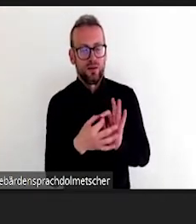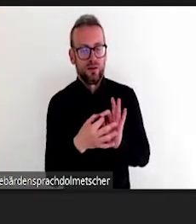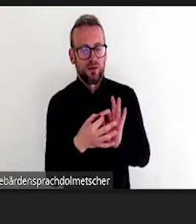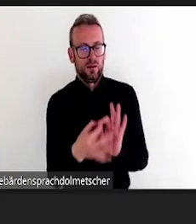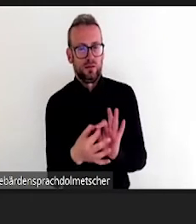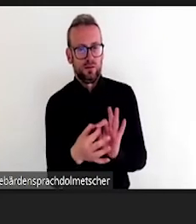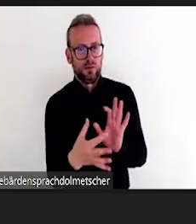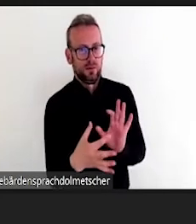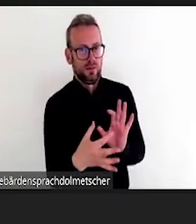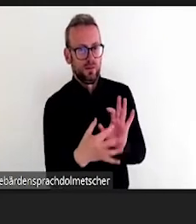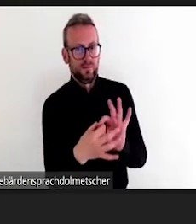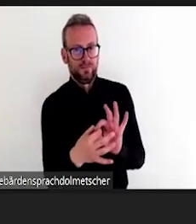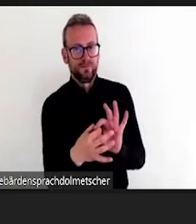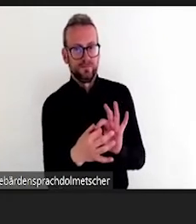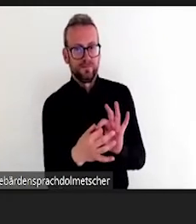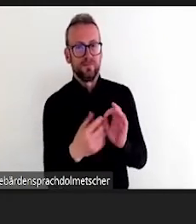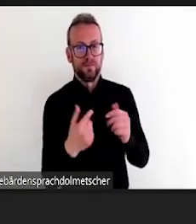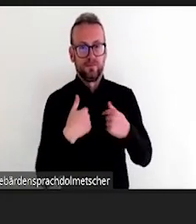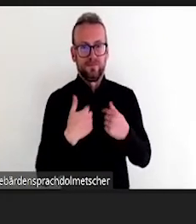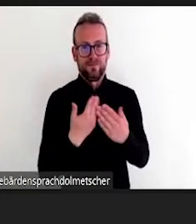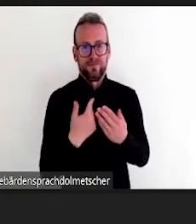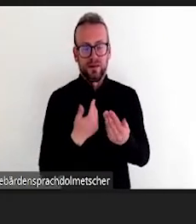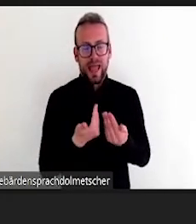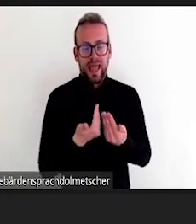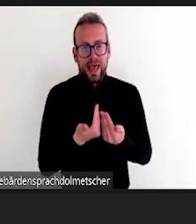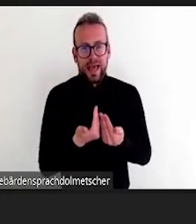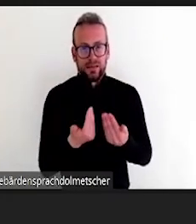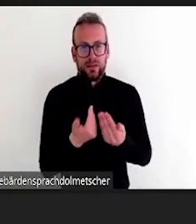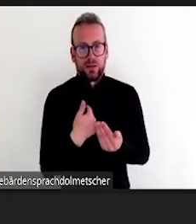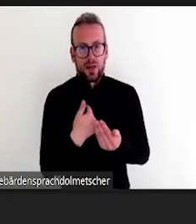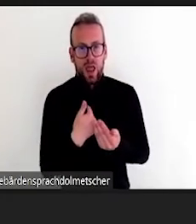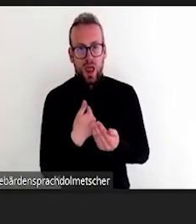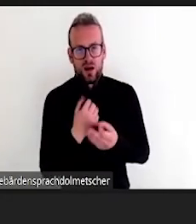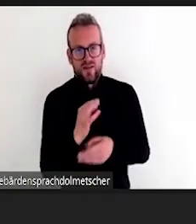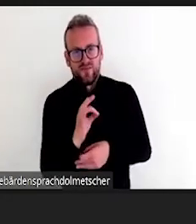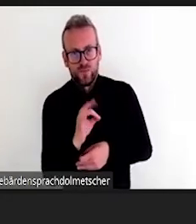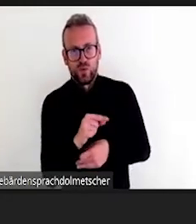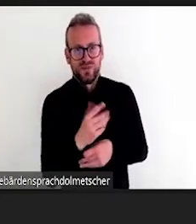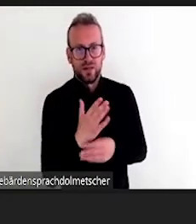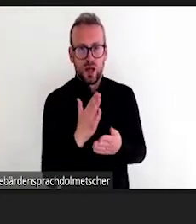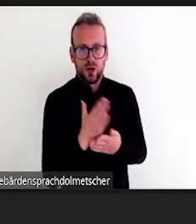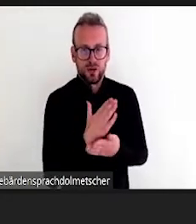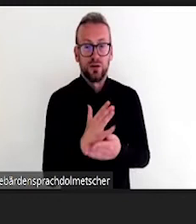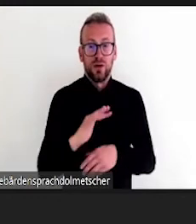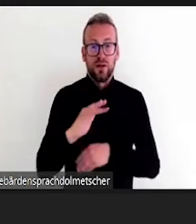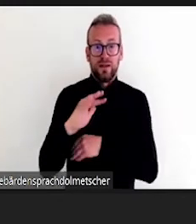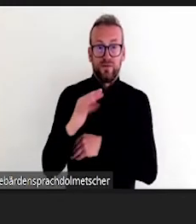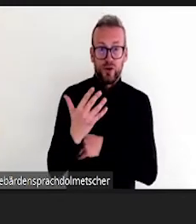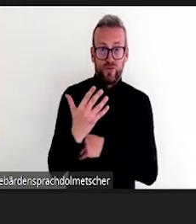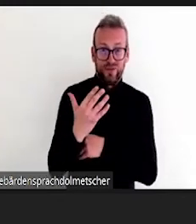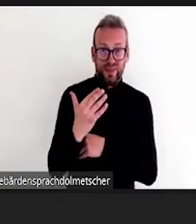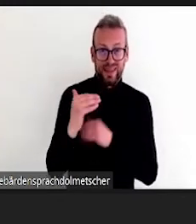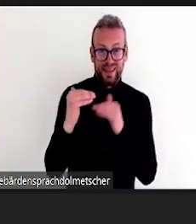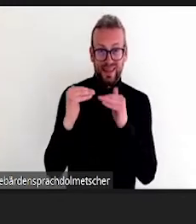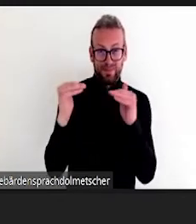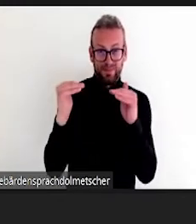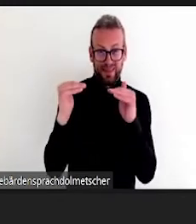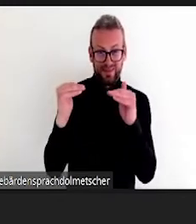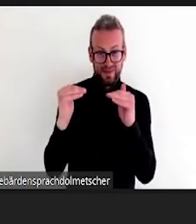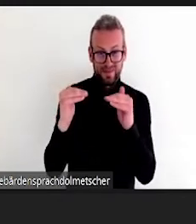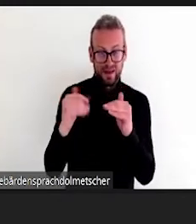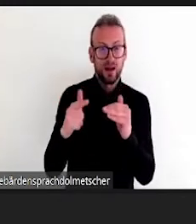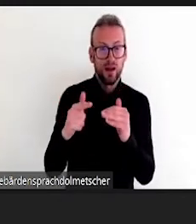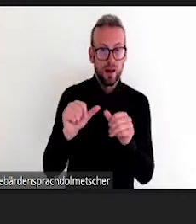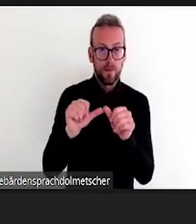Diagnostik individueller Lernvoraussetzungen und Bedürfnisse. Also möchte ich meine Lehre ausrichten an den Studierenden, muss ich natürlich erstmal Dinge über die